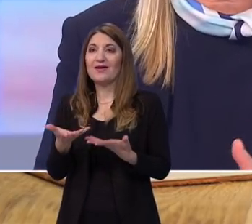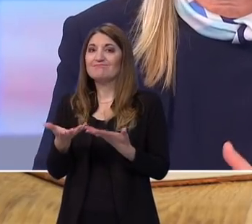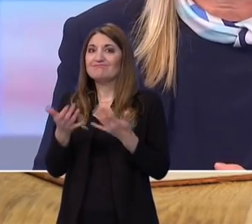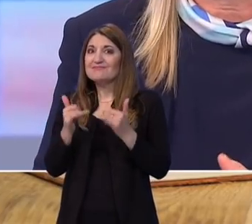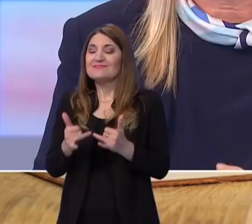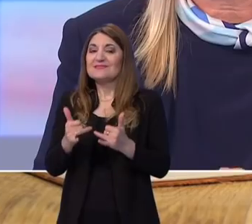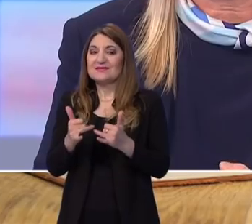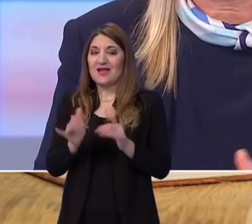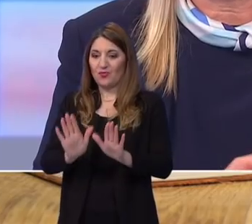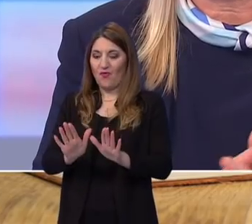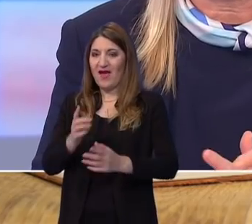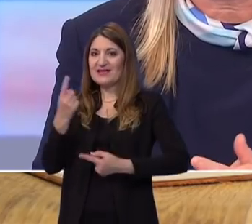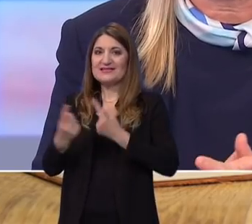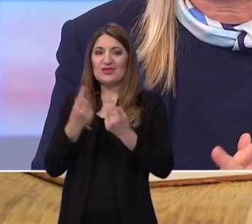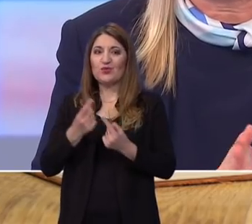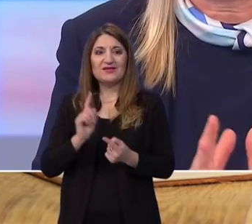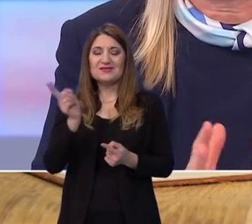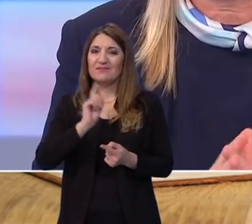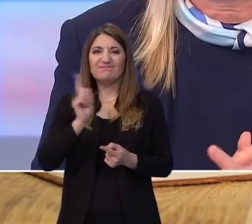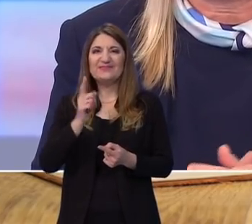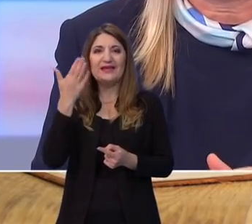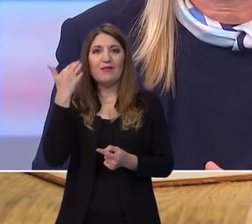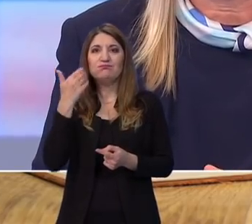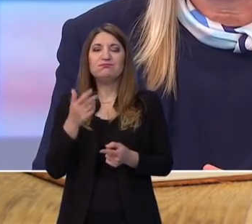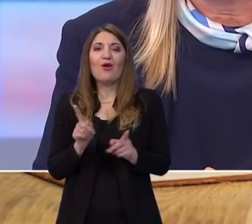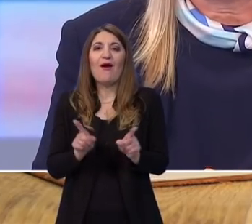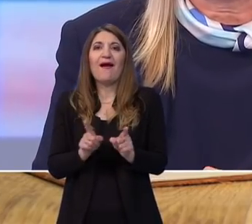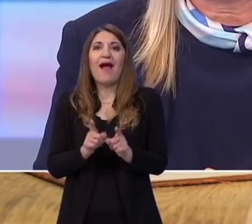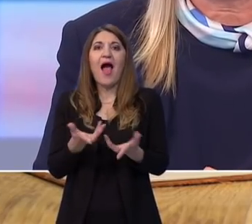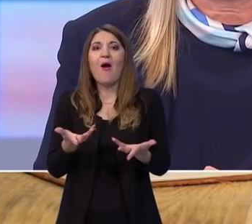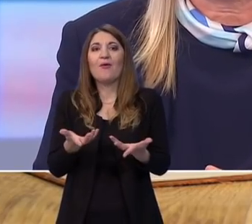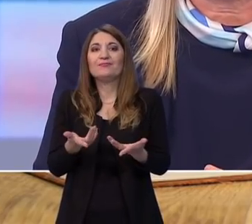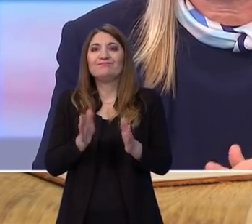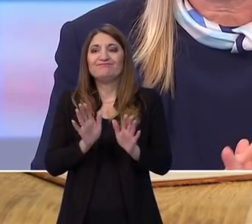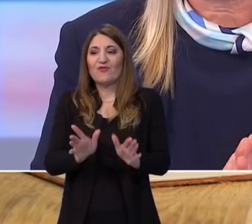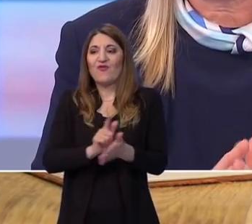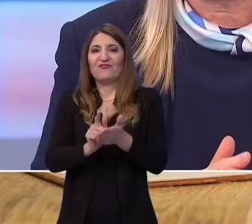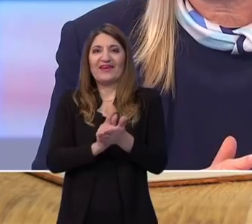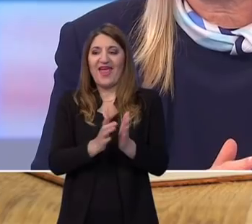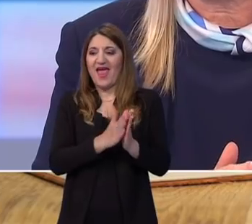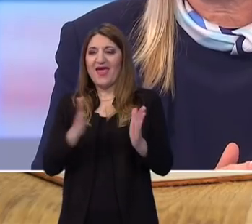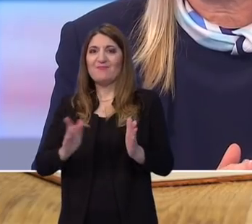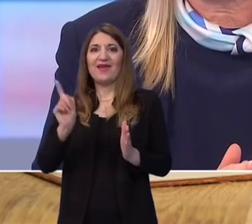posebice u ovoj situaciji nije vam baš bila blistava ova nastavna godina.